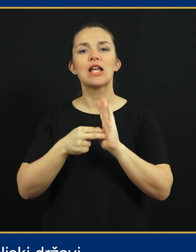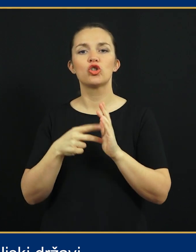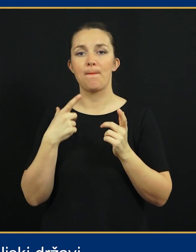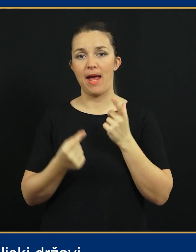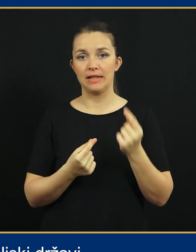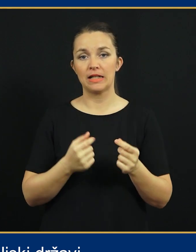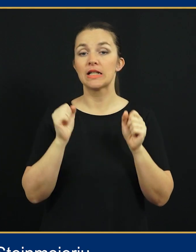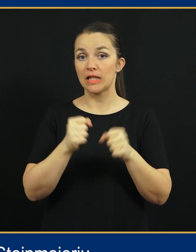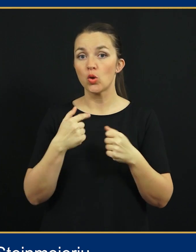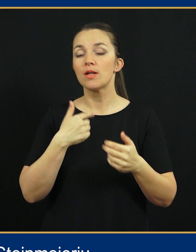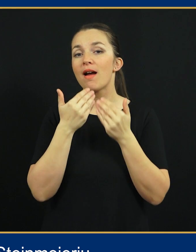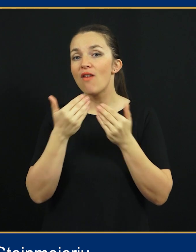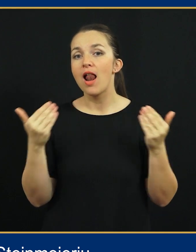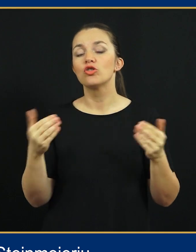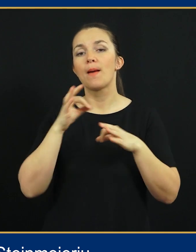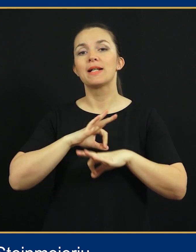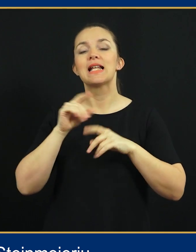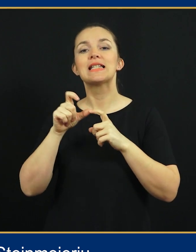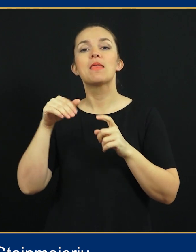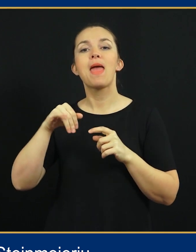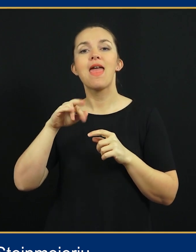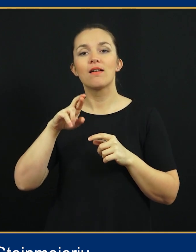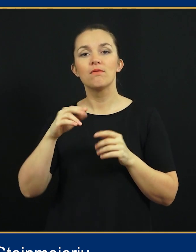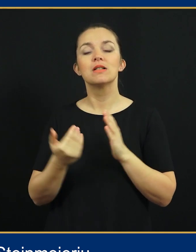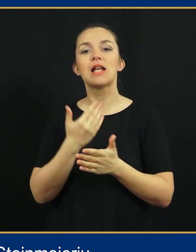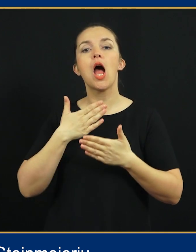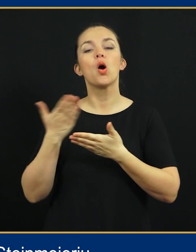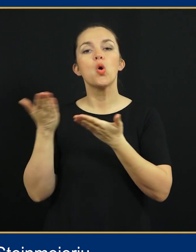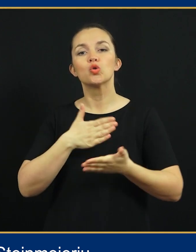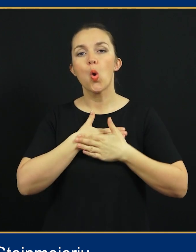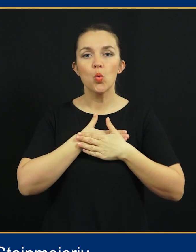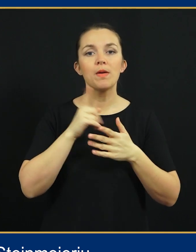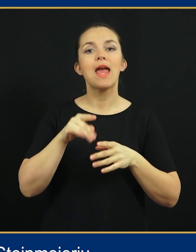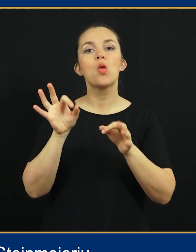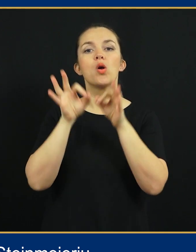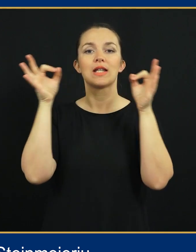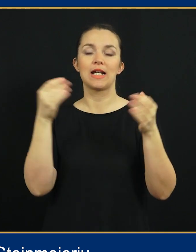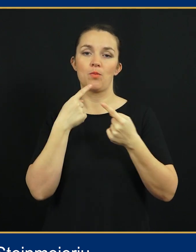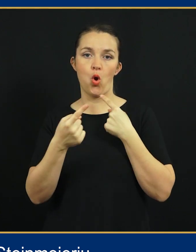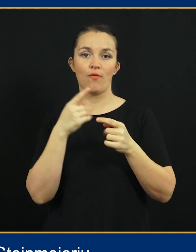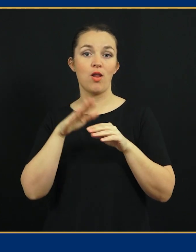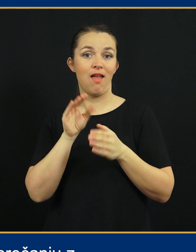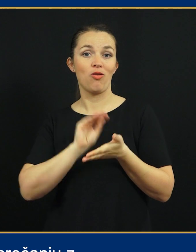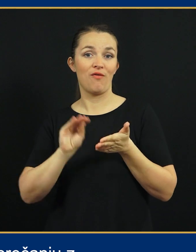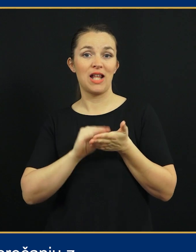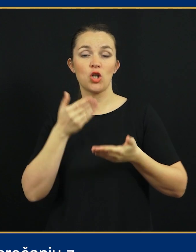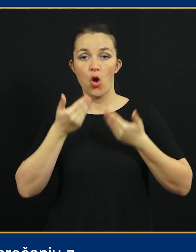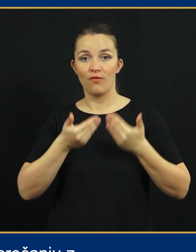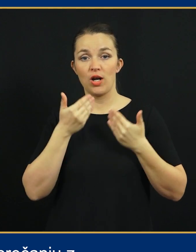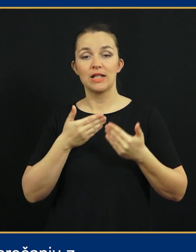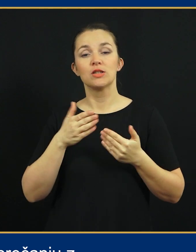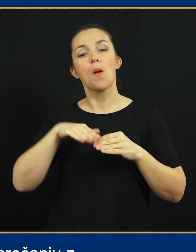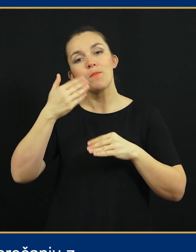partnerici. Zato sem hvaležna predsedniku Steinmajerju za gostoljubje in odkrit pogovor. Je na novinarski